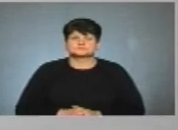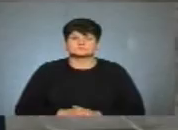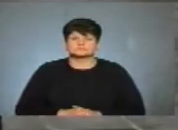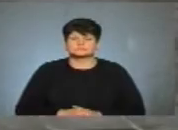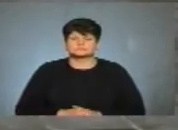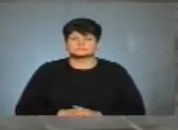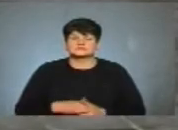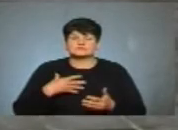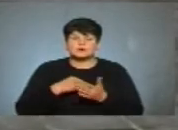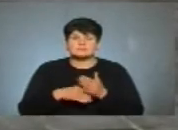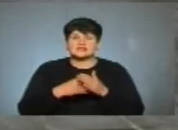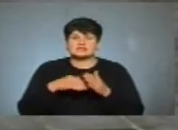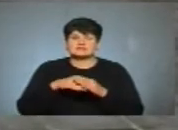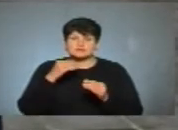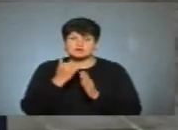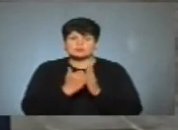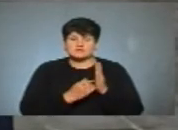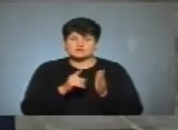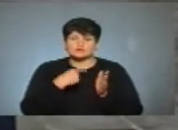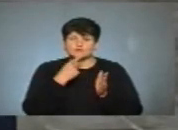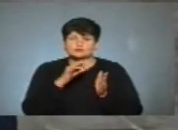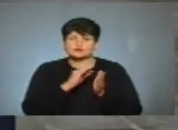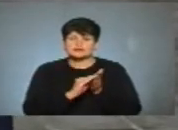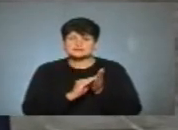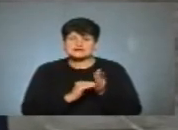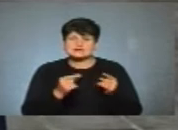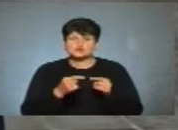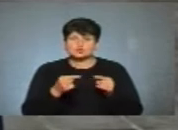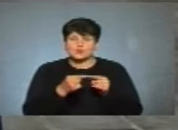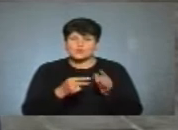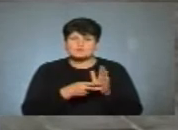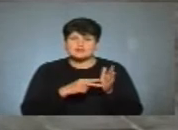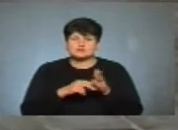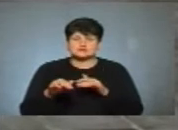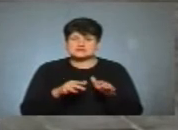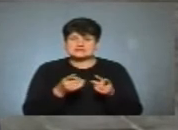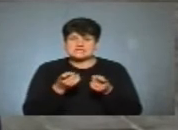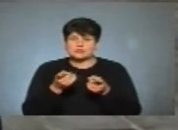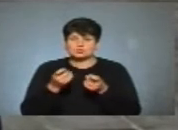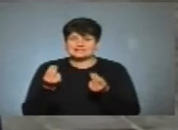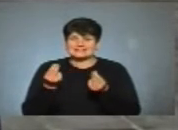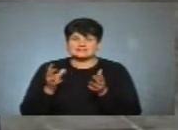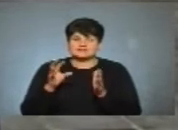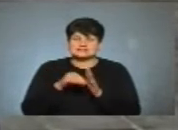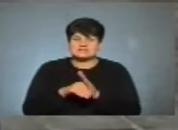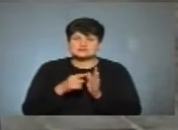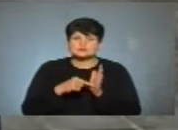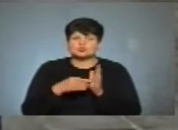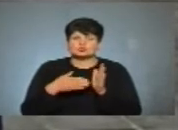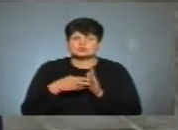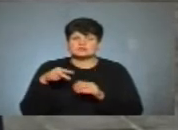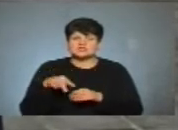В своїй передвиборній програмі ви зазначаєте про написання чіткого плану заходів щодо залучення інвестицій в місто до 2030